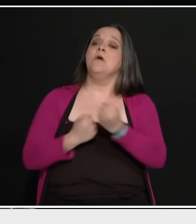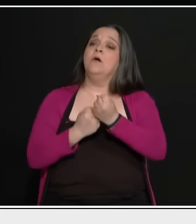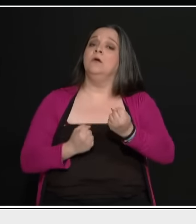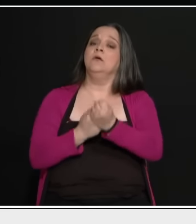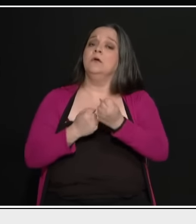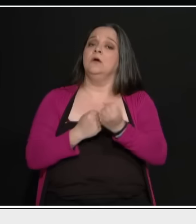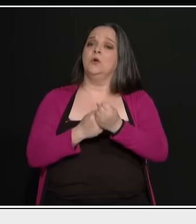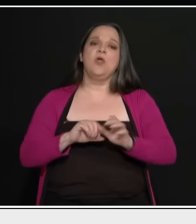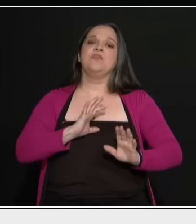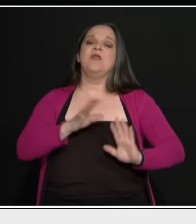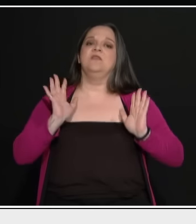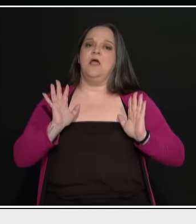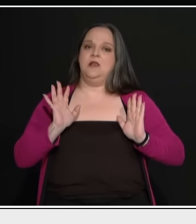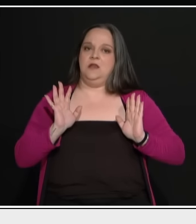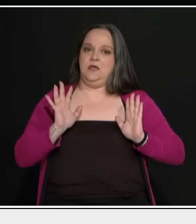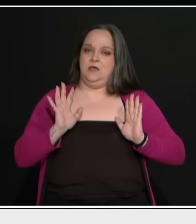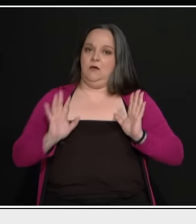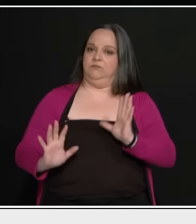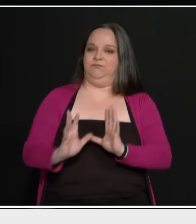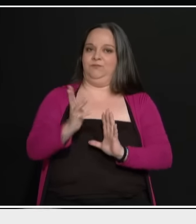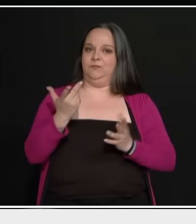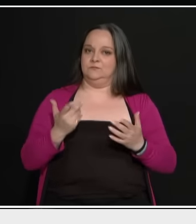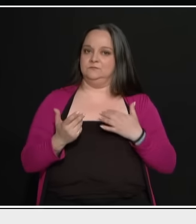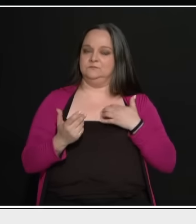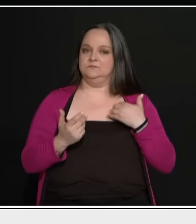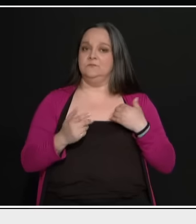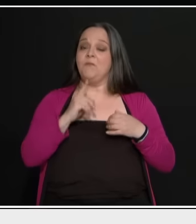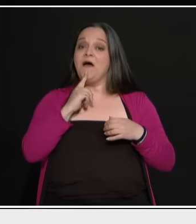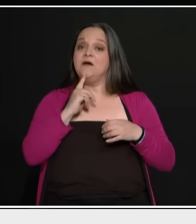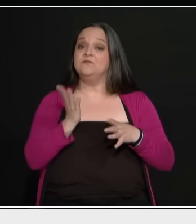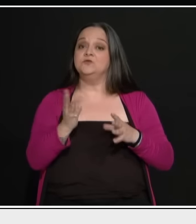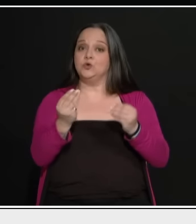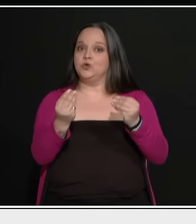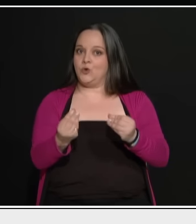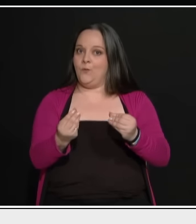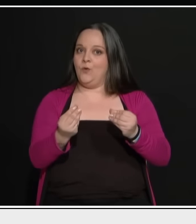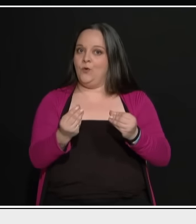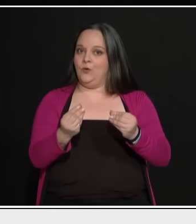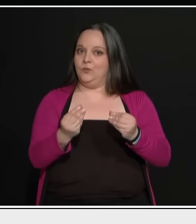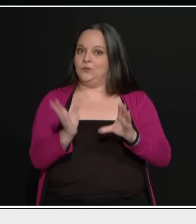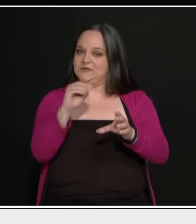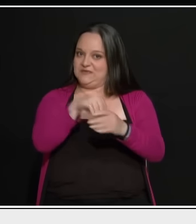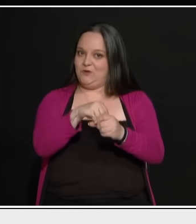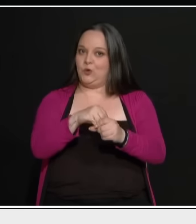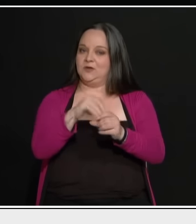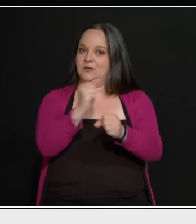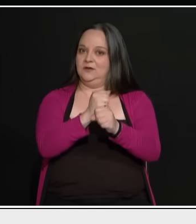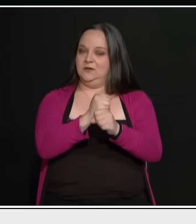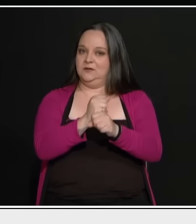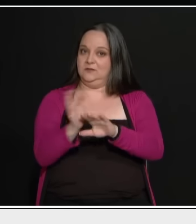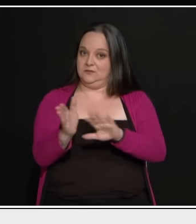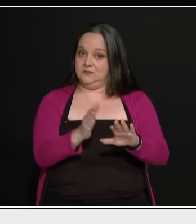Δεν θέλει να ανέβει η ορόλα. Γιατί με το σύστημα αυτό που λέω, συμμετοχή των εργαζομένων θα κέρδει. Δηλαδή, εκτός από τους 8.000 το μήνα που παίρνει η αμοιβή